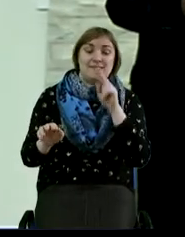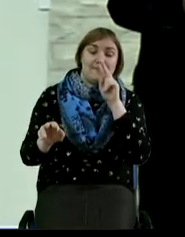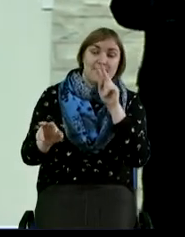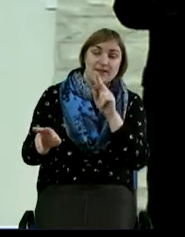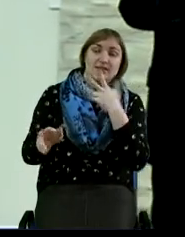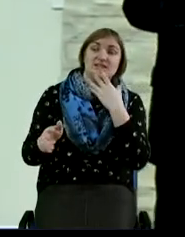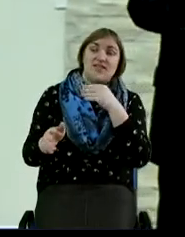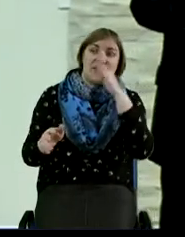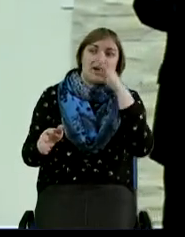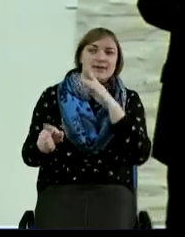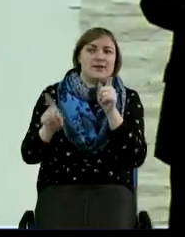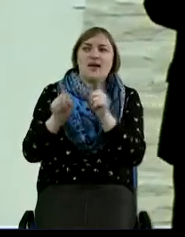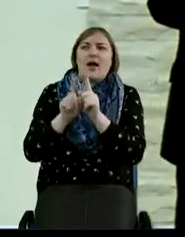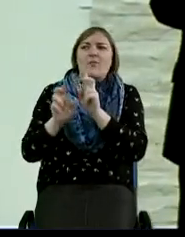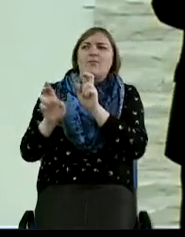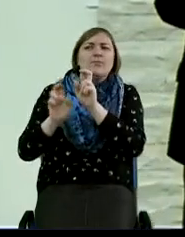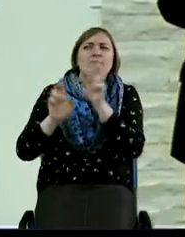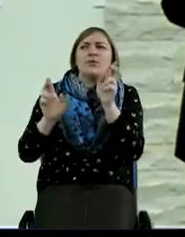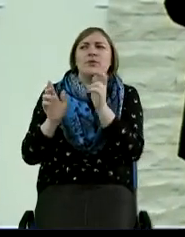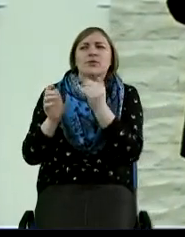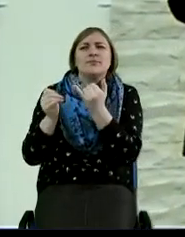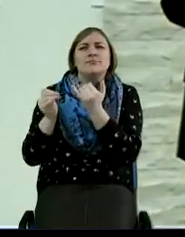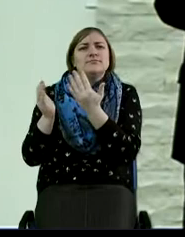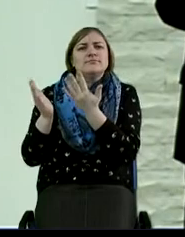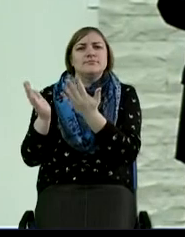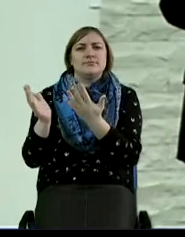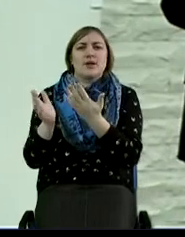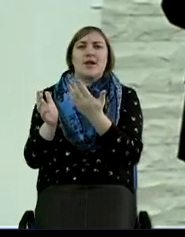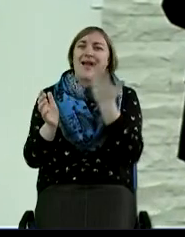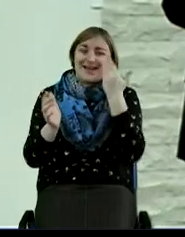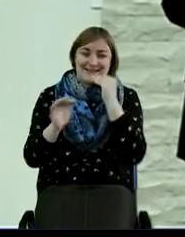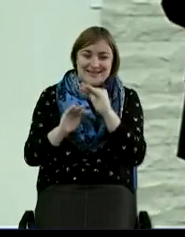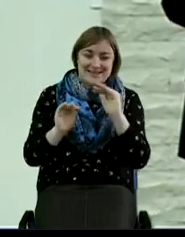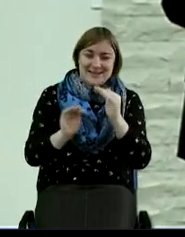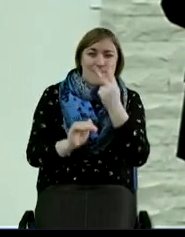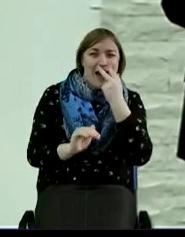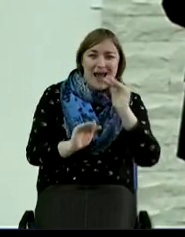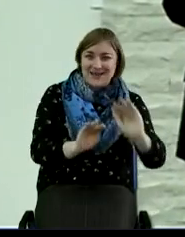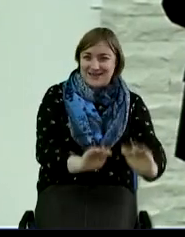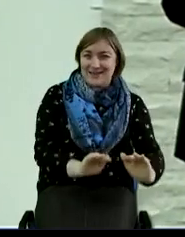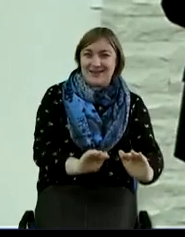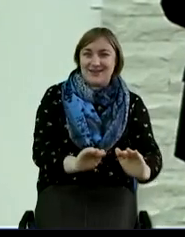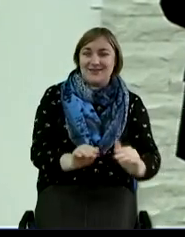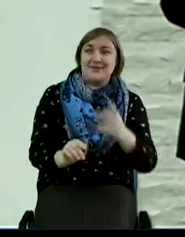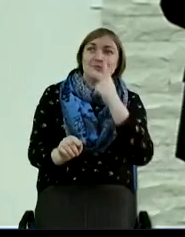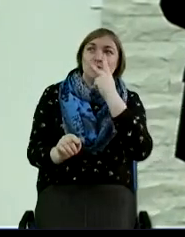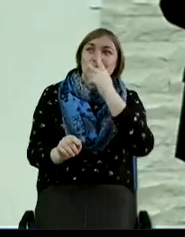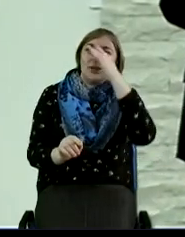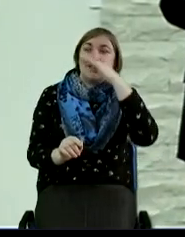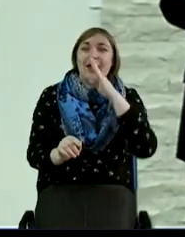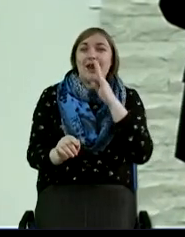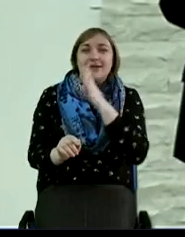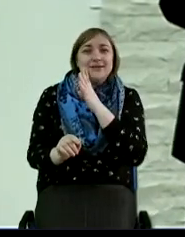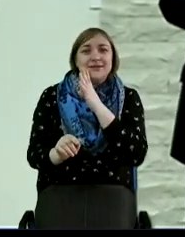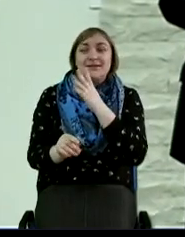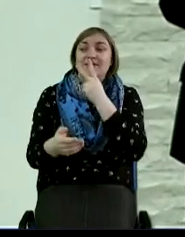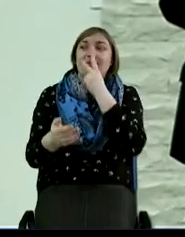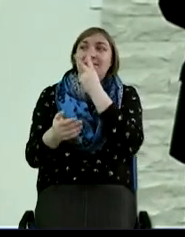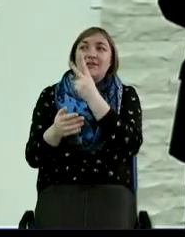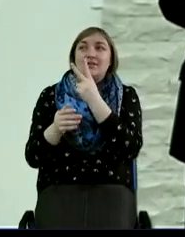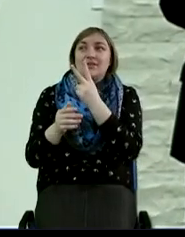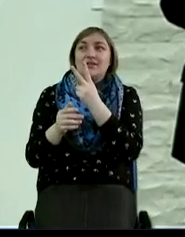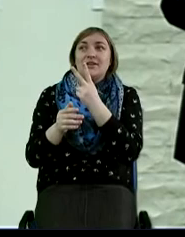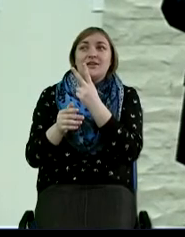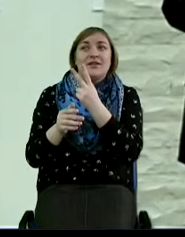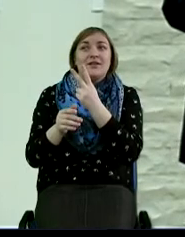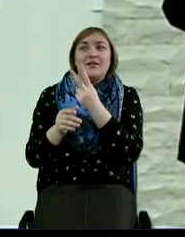родителей чуть ли не богов. Когда дети маленькие, они видят родителей своих,